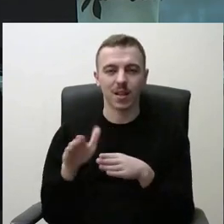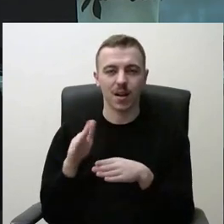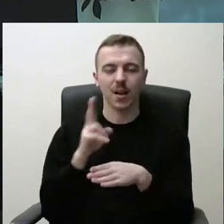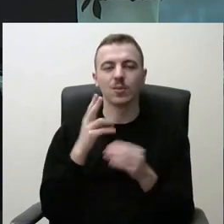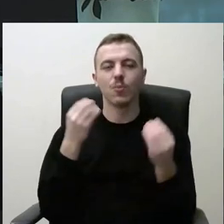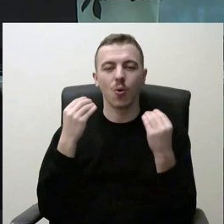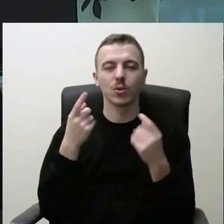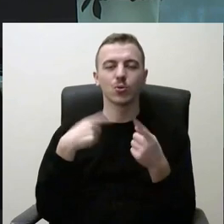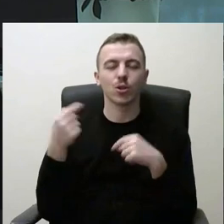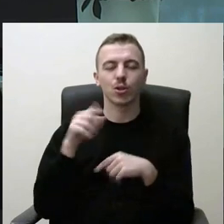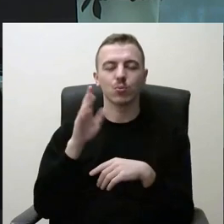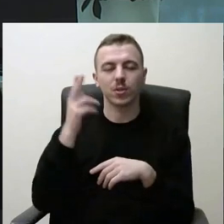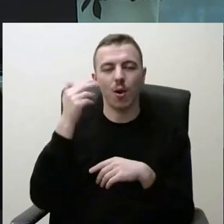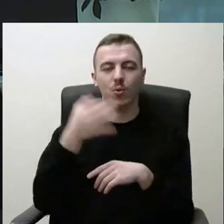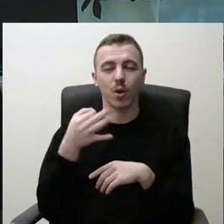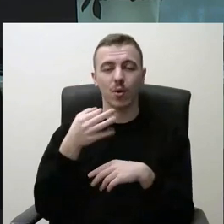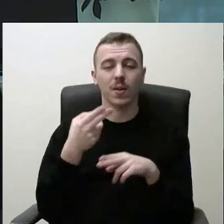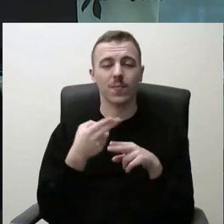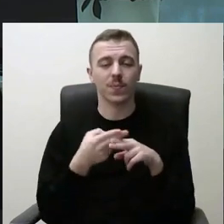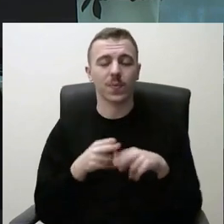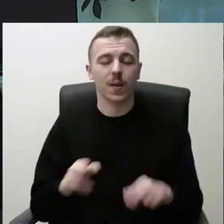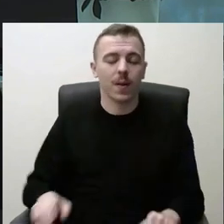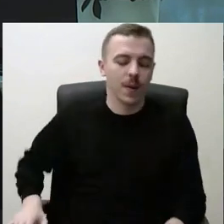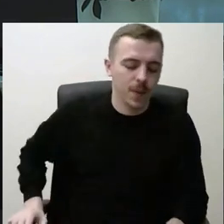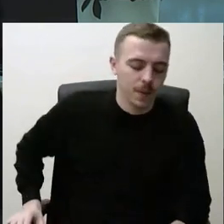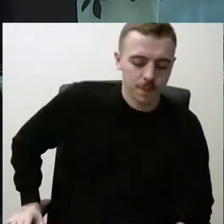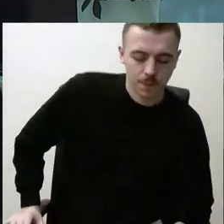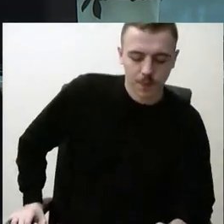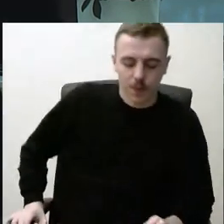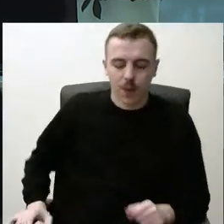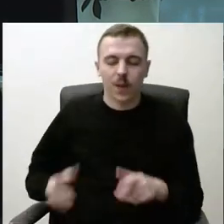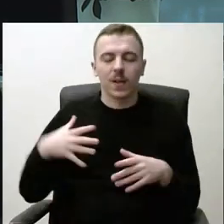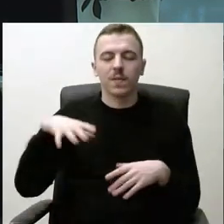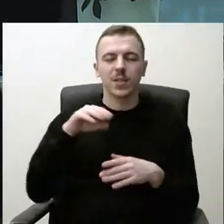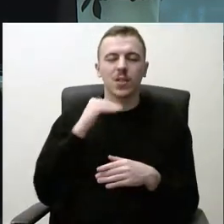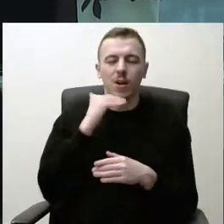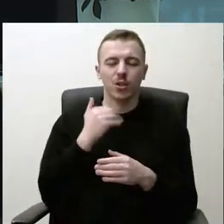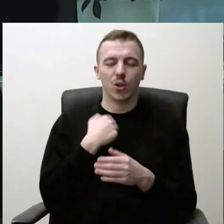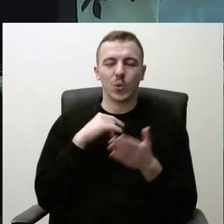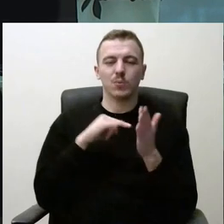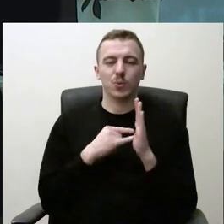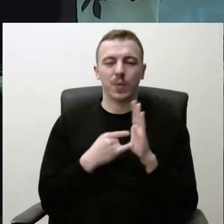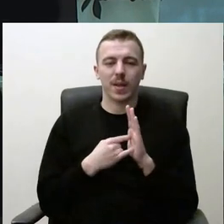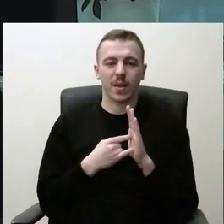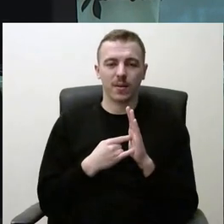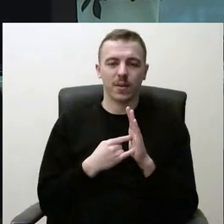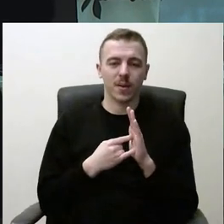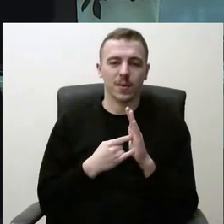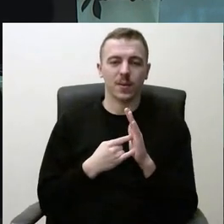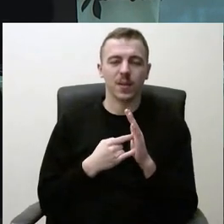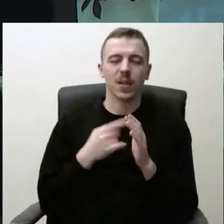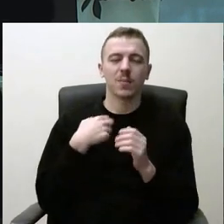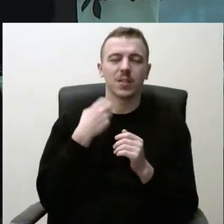kurie sugrįžtų į Kaunų rajoną. Aš noriu pasakyti, kad irgi labai aiškiai turim suplanavę, kad per tą prieitą kadenciją mes 12 naujų